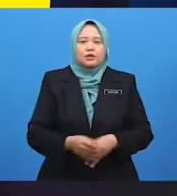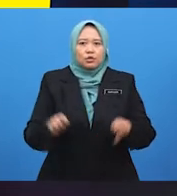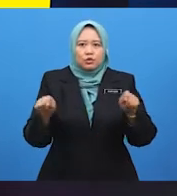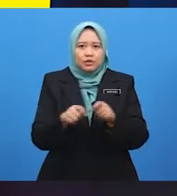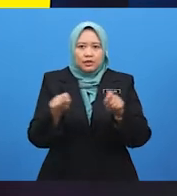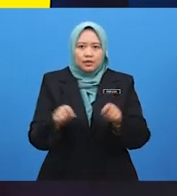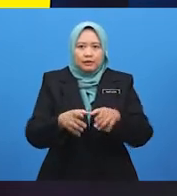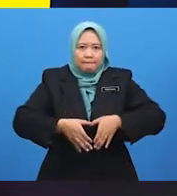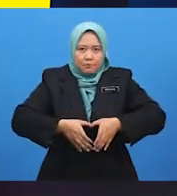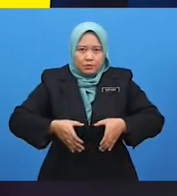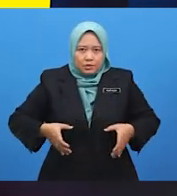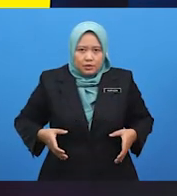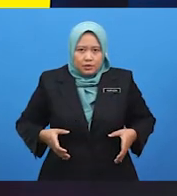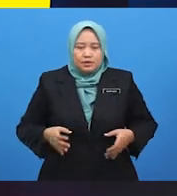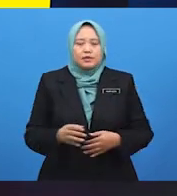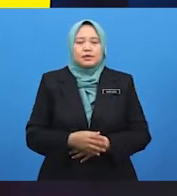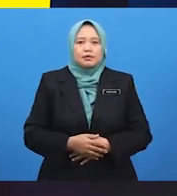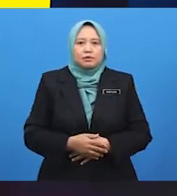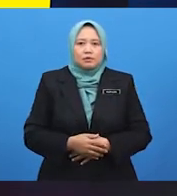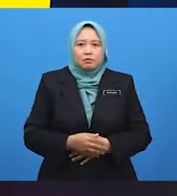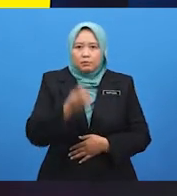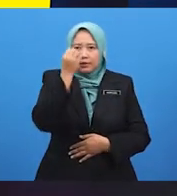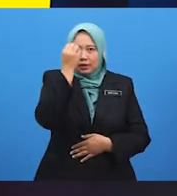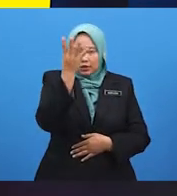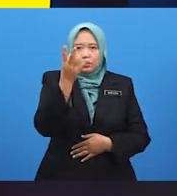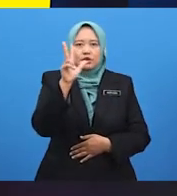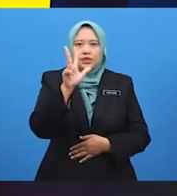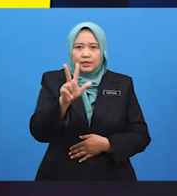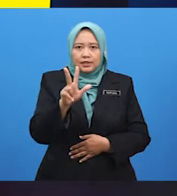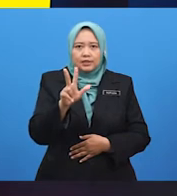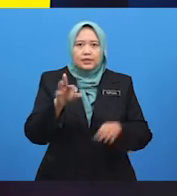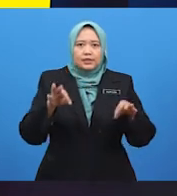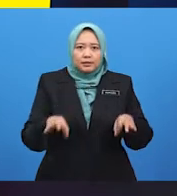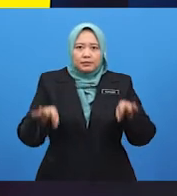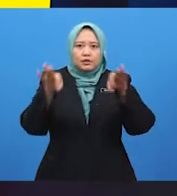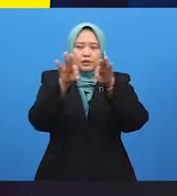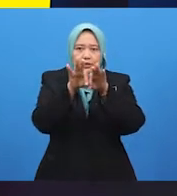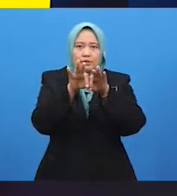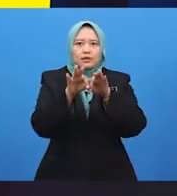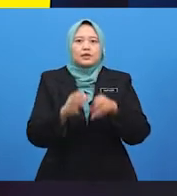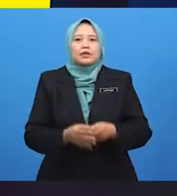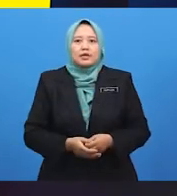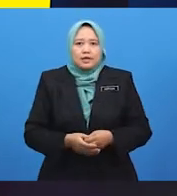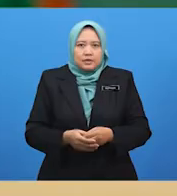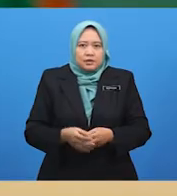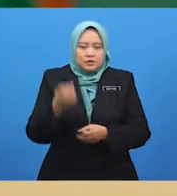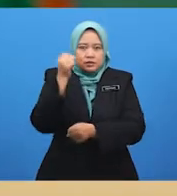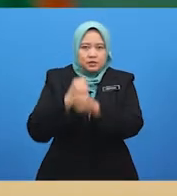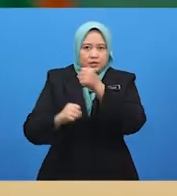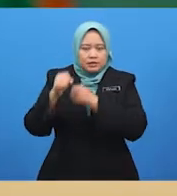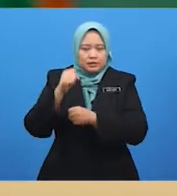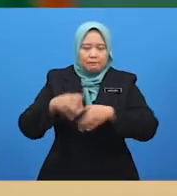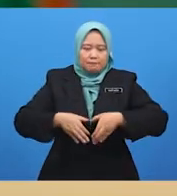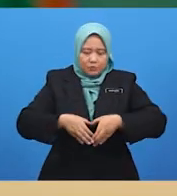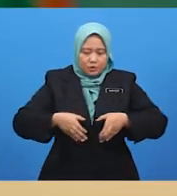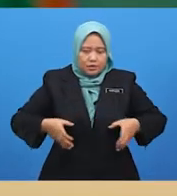dan mengekspresikan empat perasaan berkaitan dengan sikap berani terhadap jiran. Bagi